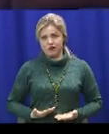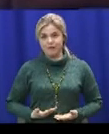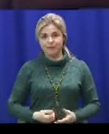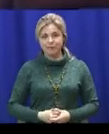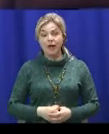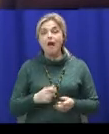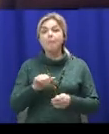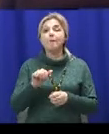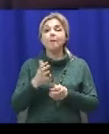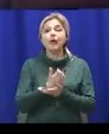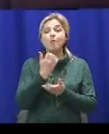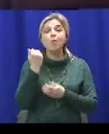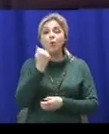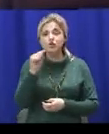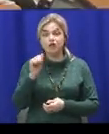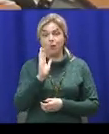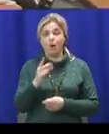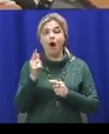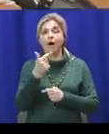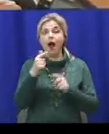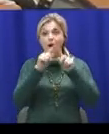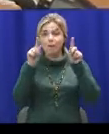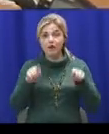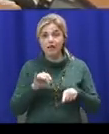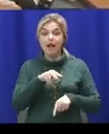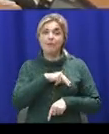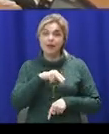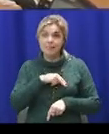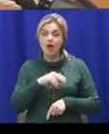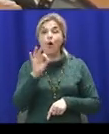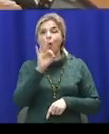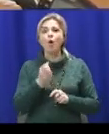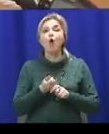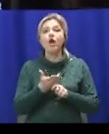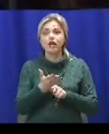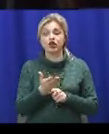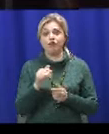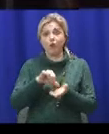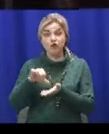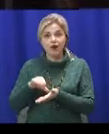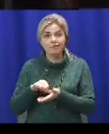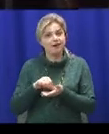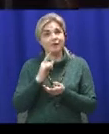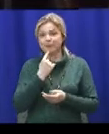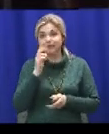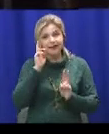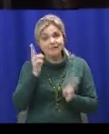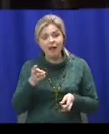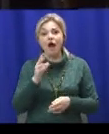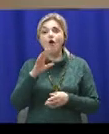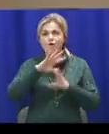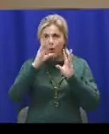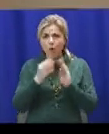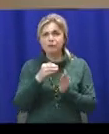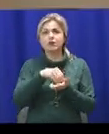Переможці отримують грамоти та цінні призи. Поки про обмеження кількості учасників не йдеться. Загалом на Миколаївщині зареєстровано понад